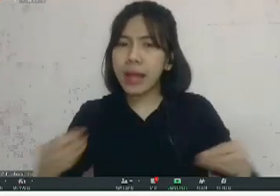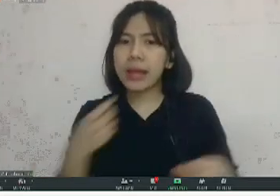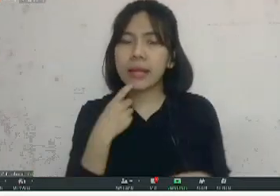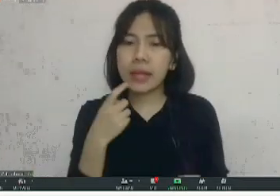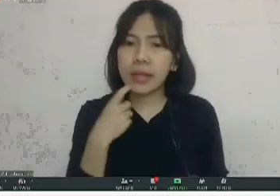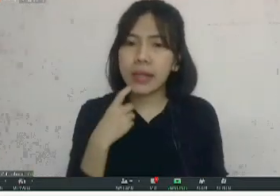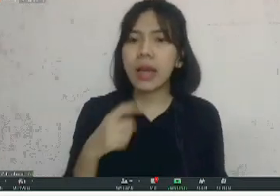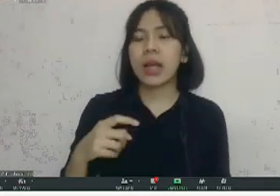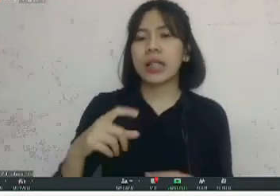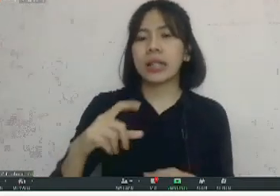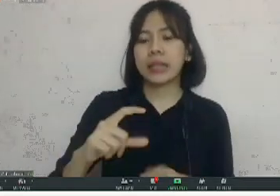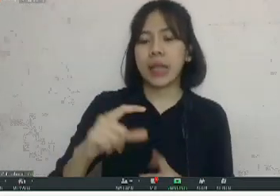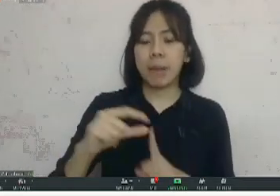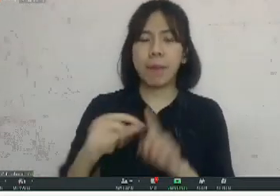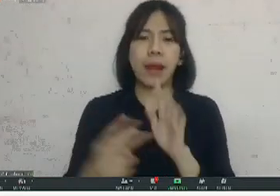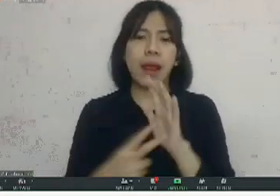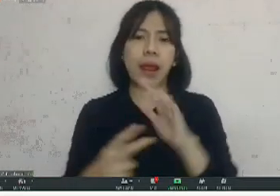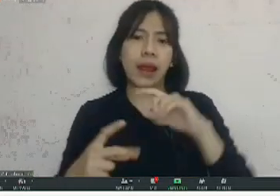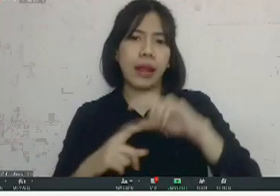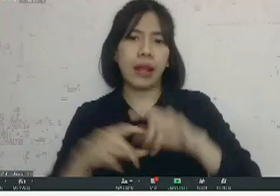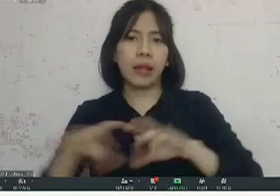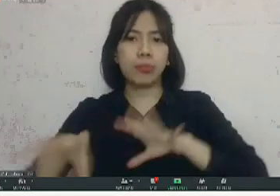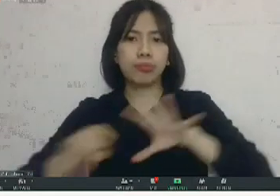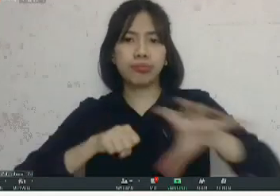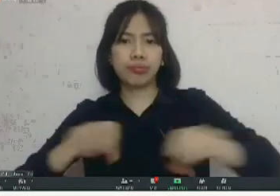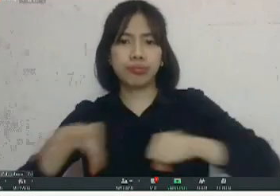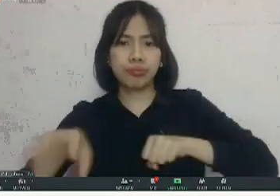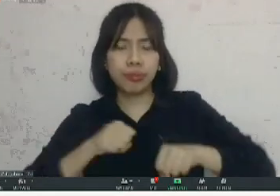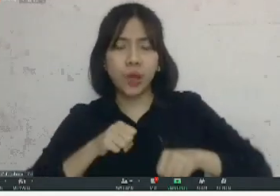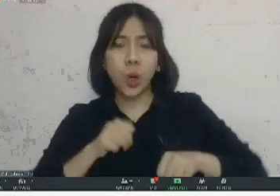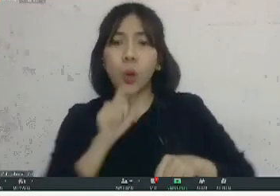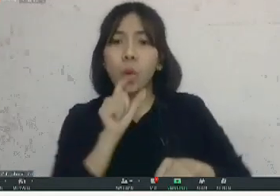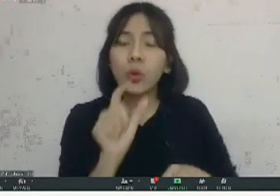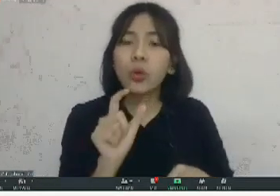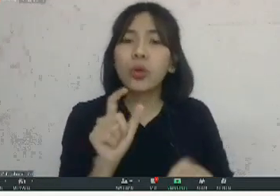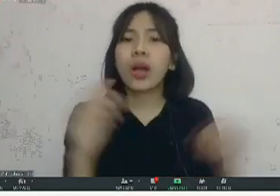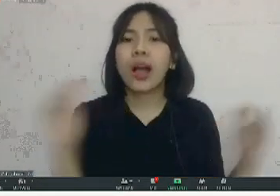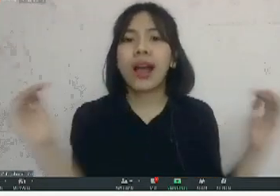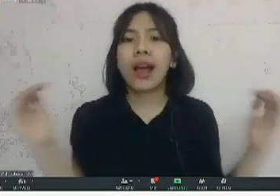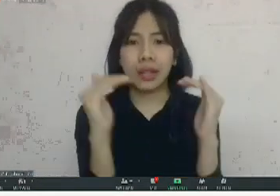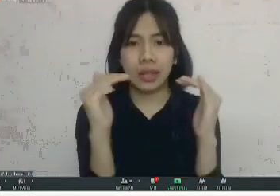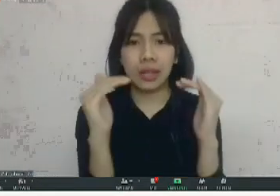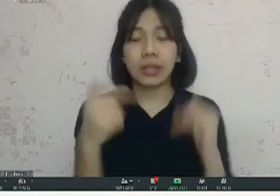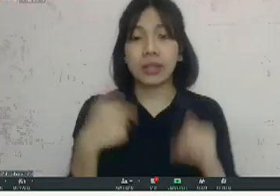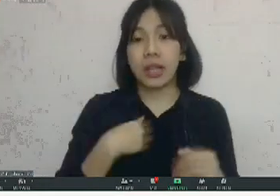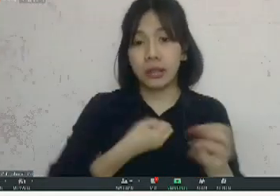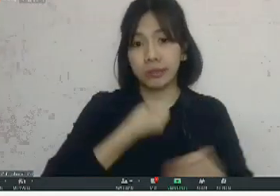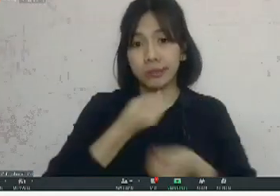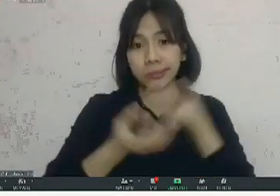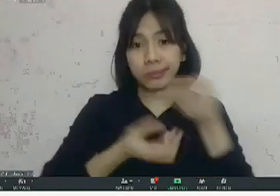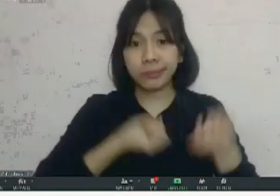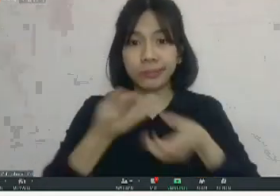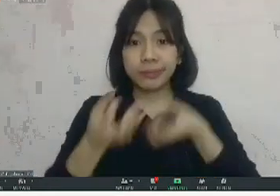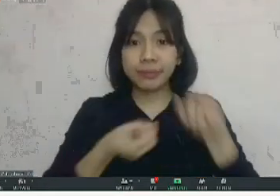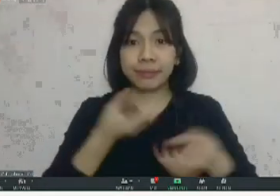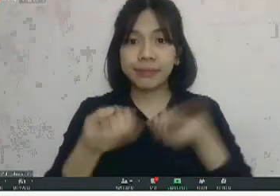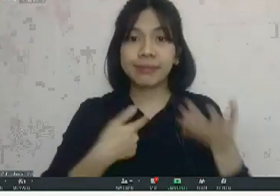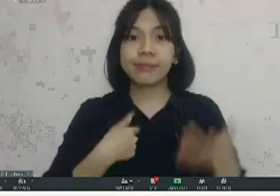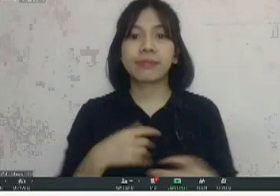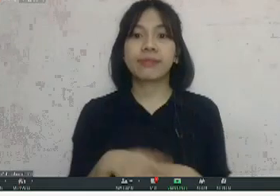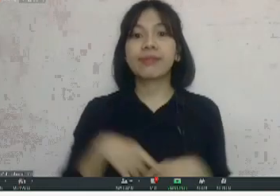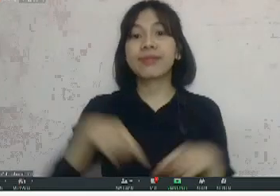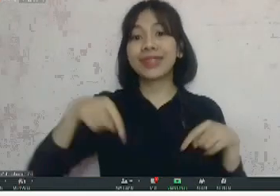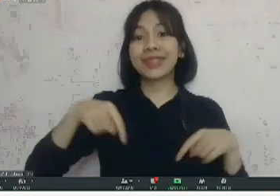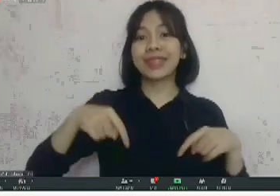CPNS berkeadilan teladan untuk publik jadi itu yang akan coba apa ya ingin kita sampaikan di